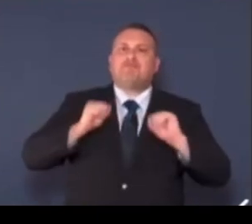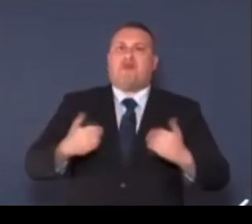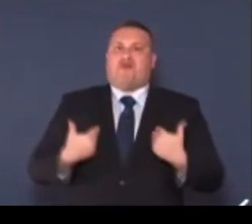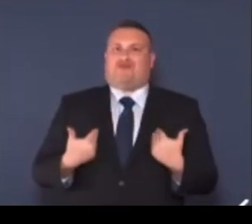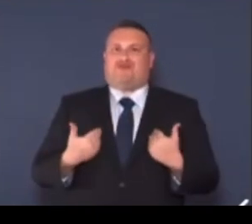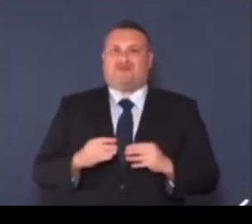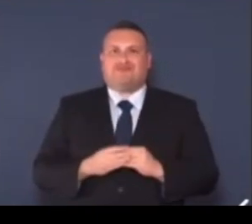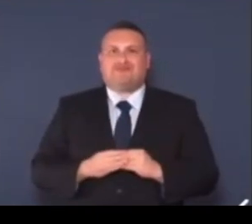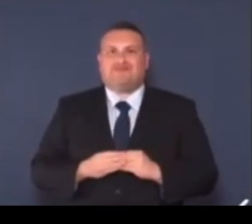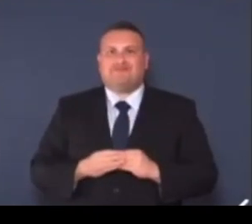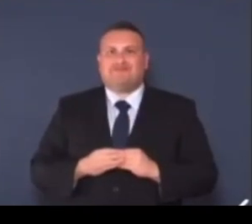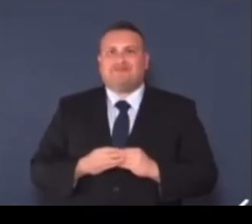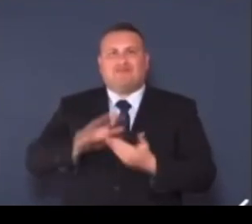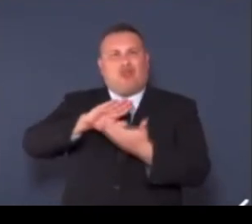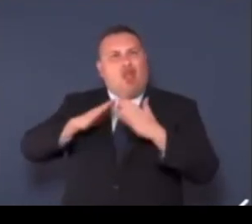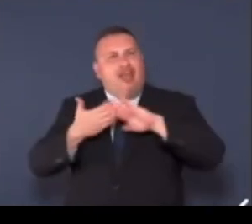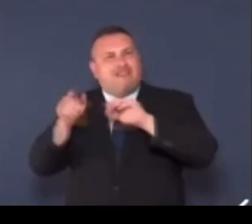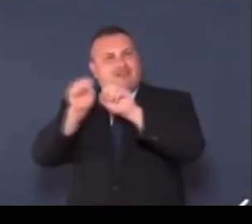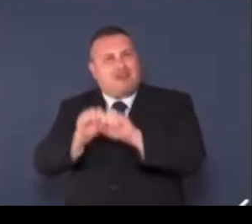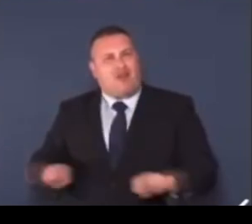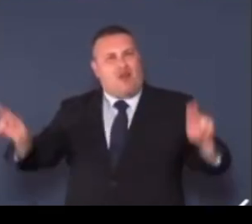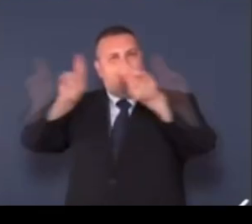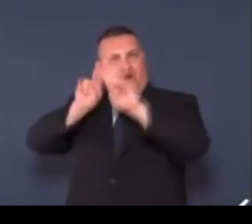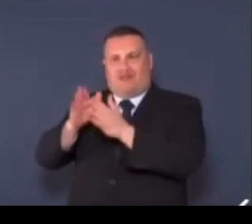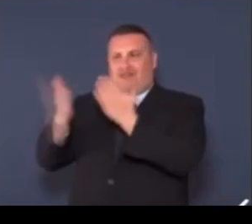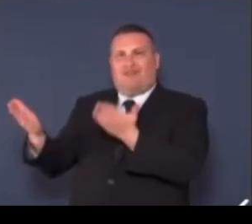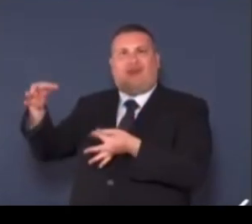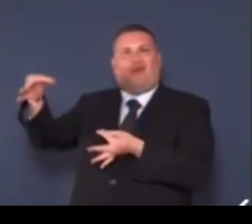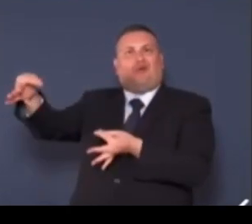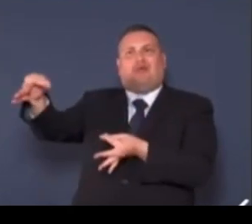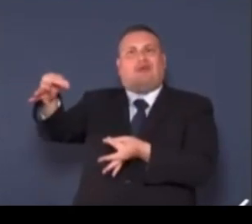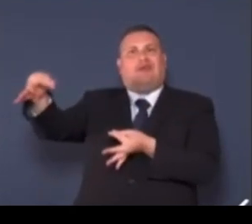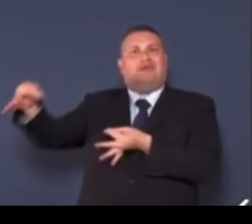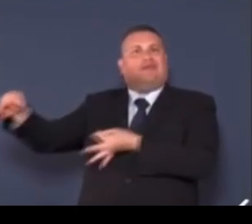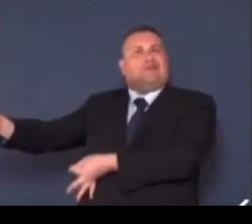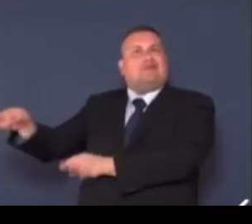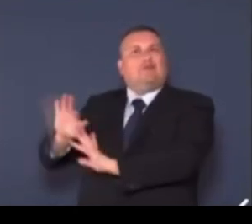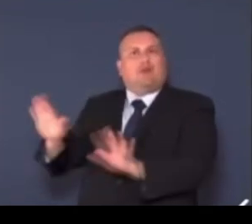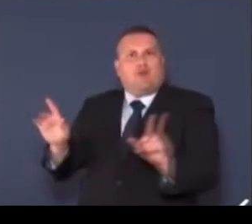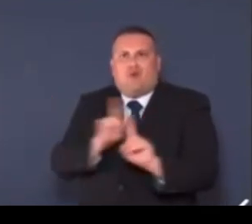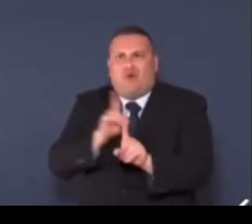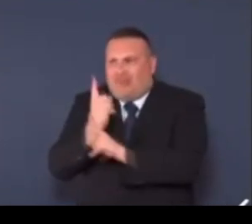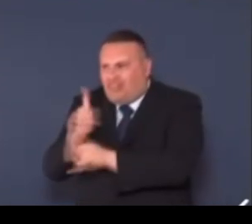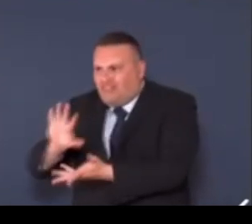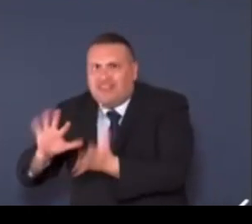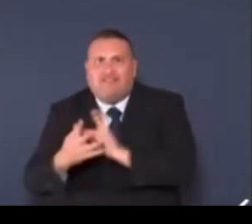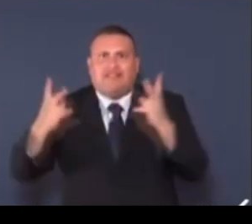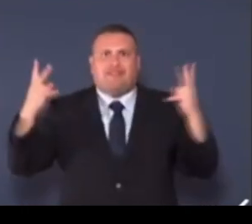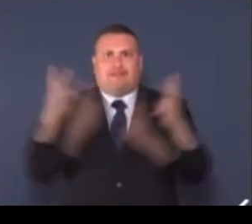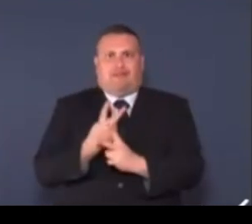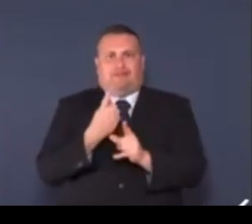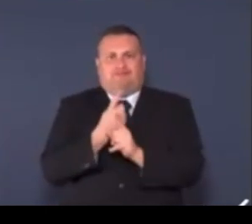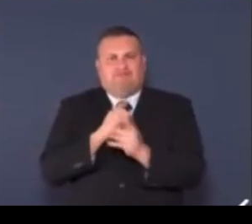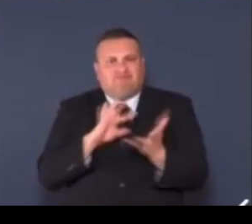La Convenzione ONU non deve quindi restare solo un documento formale, ma deve tradursi in azioni